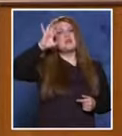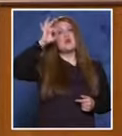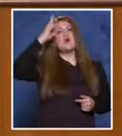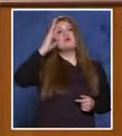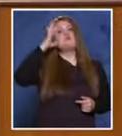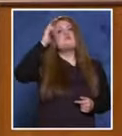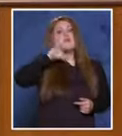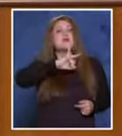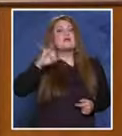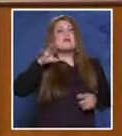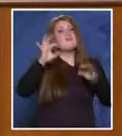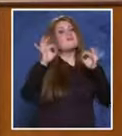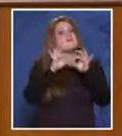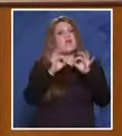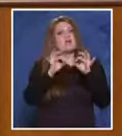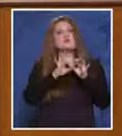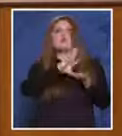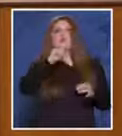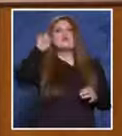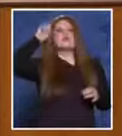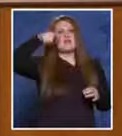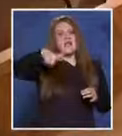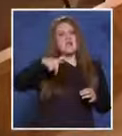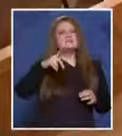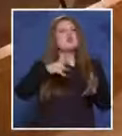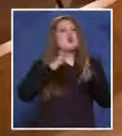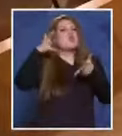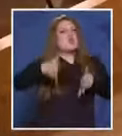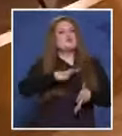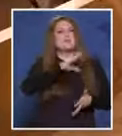който наказва лошите без да ги бие. Фактора Кошлуков.